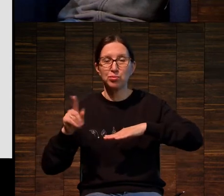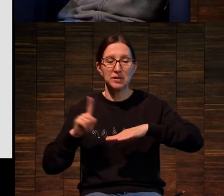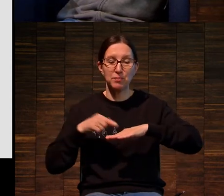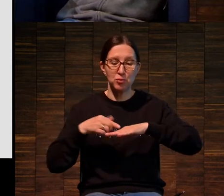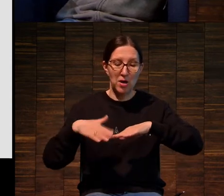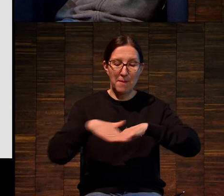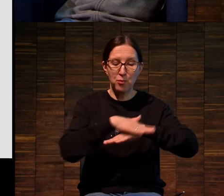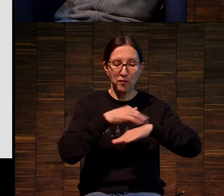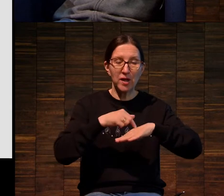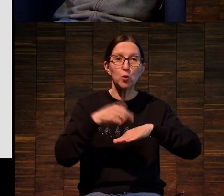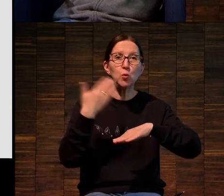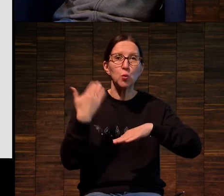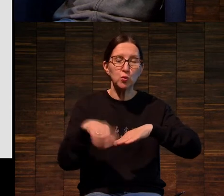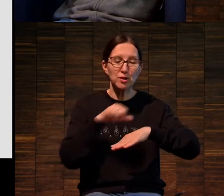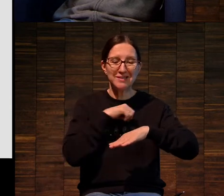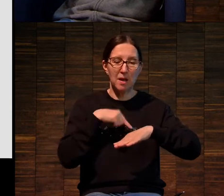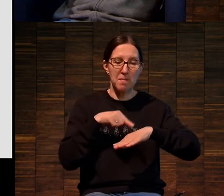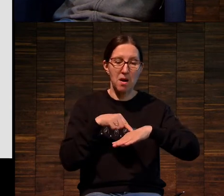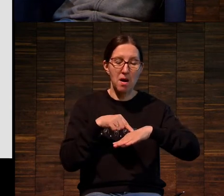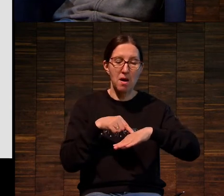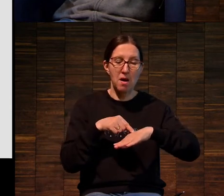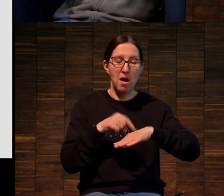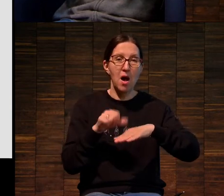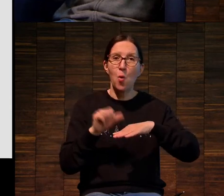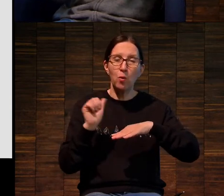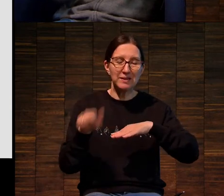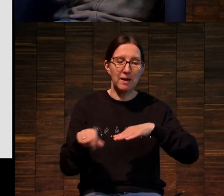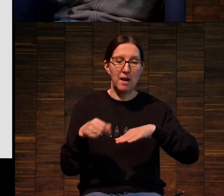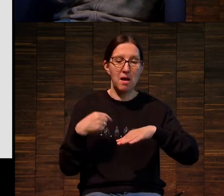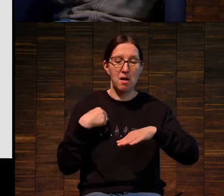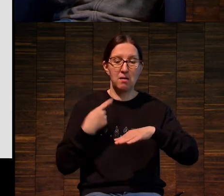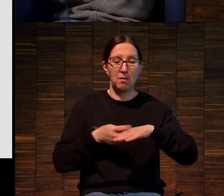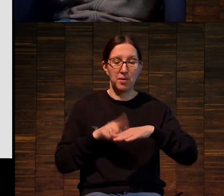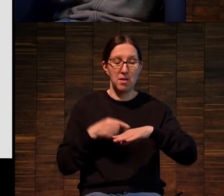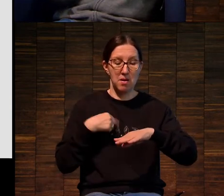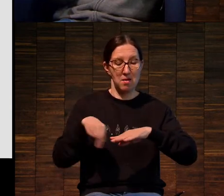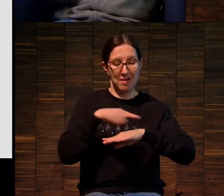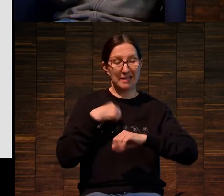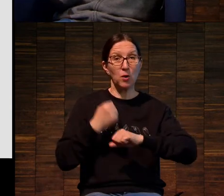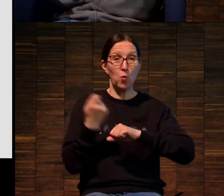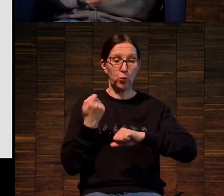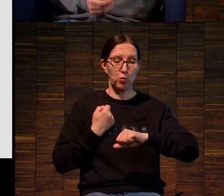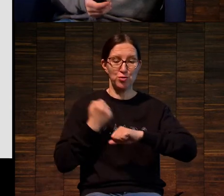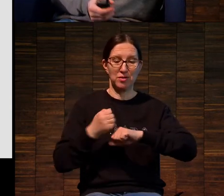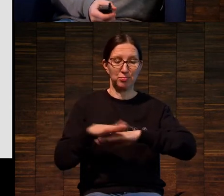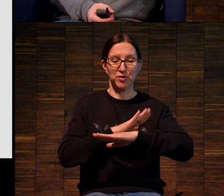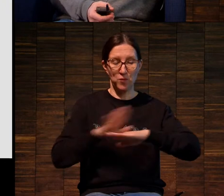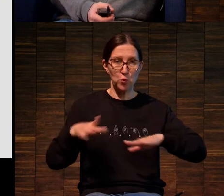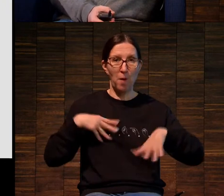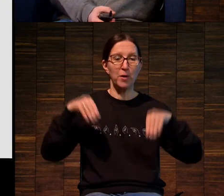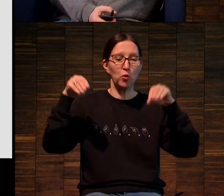Поверхность начала работать отдельно от оттиска. И вообще, на самом деле, это такая